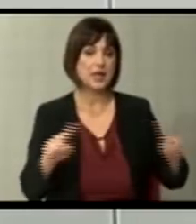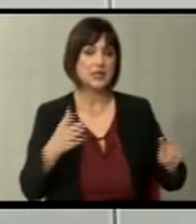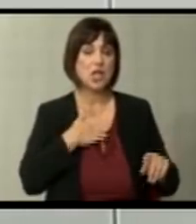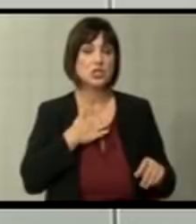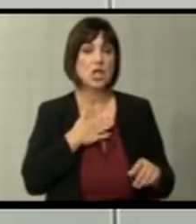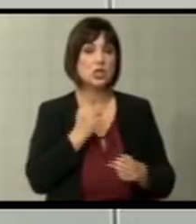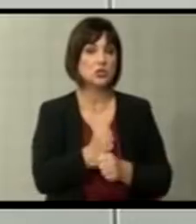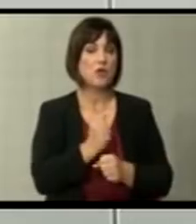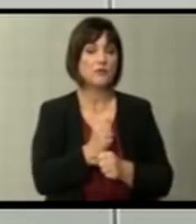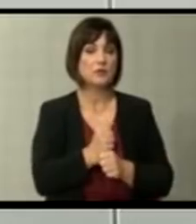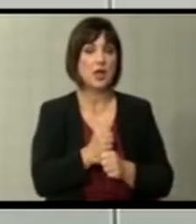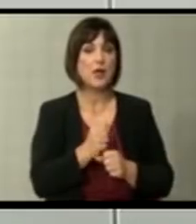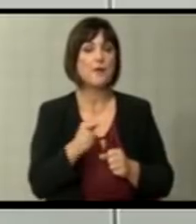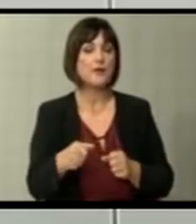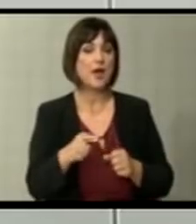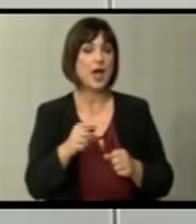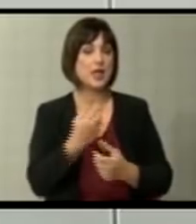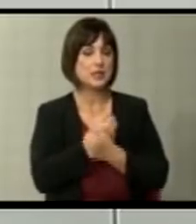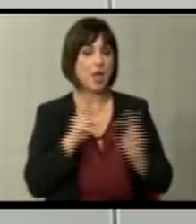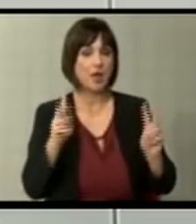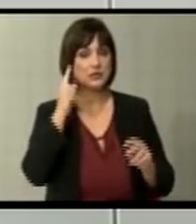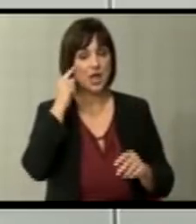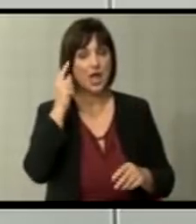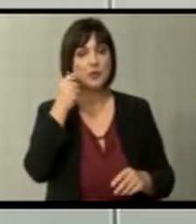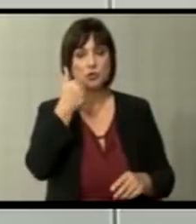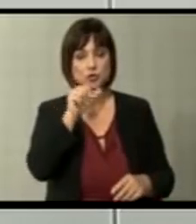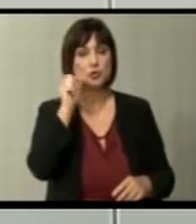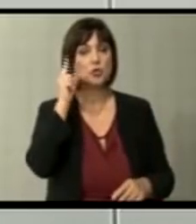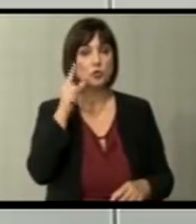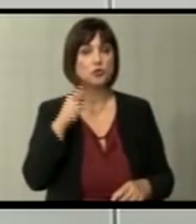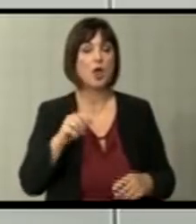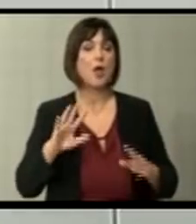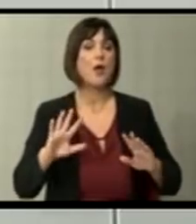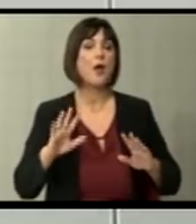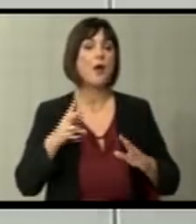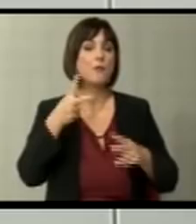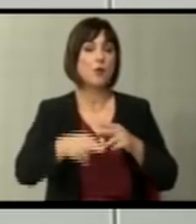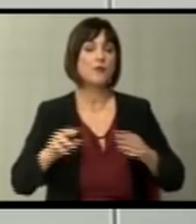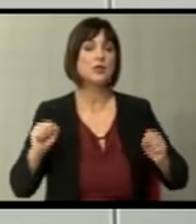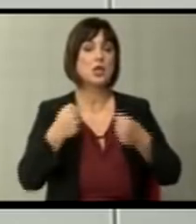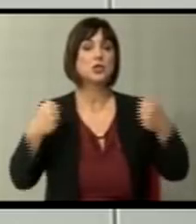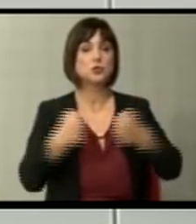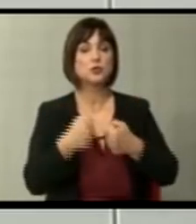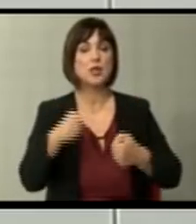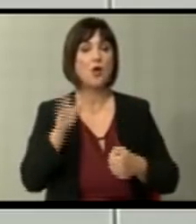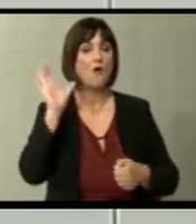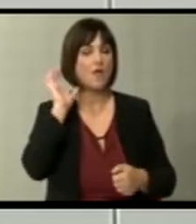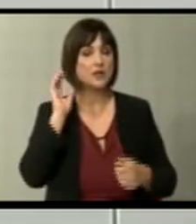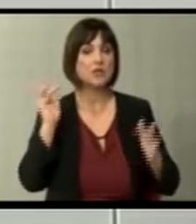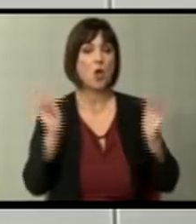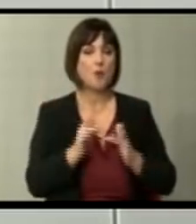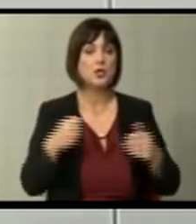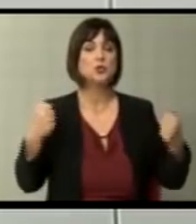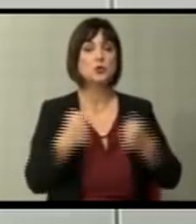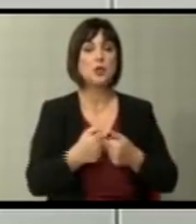нашата функционална парламентарна демократија знаеме што се случува. Бојкот на избори судир меѓу власт и опозицијата судир